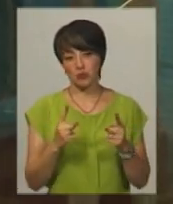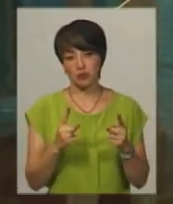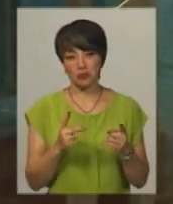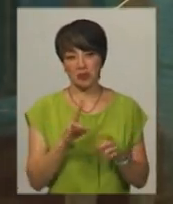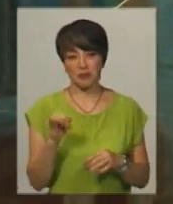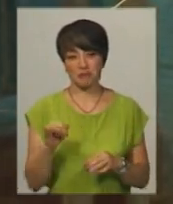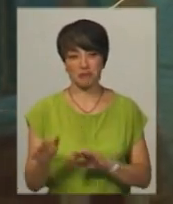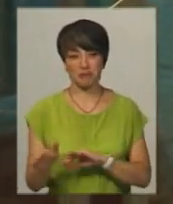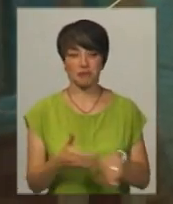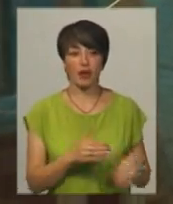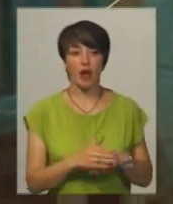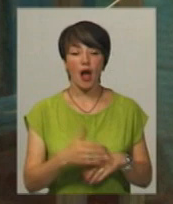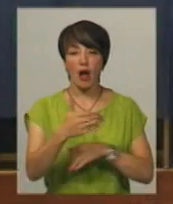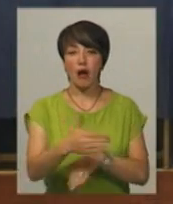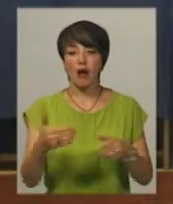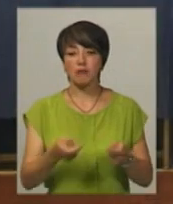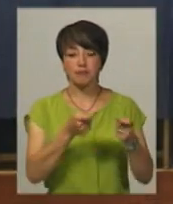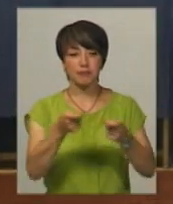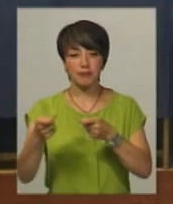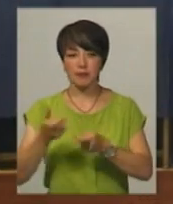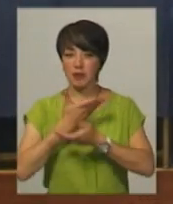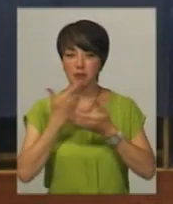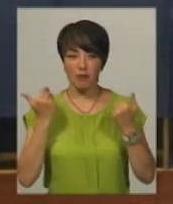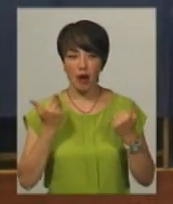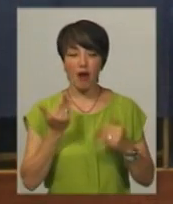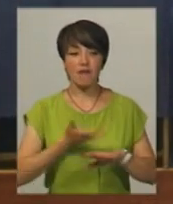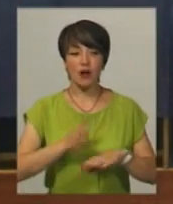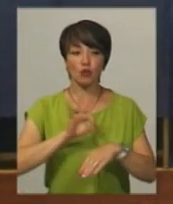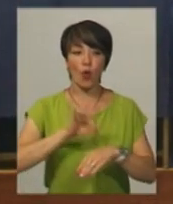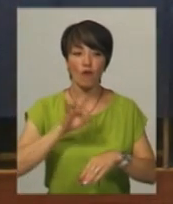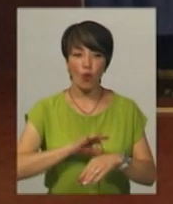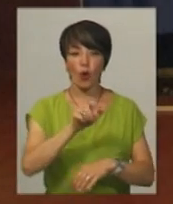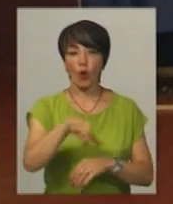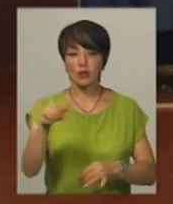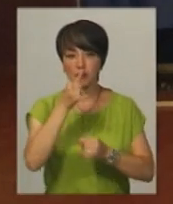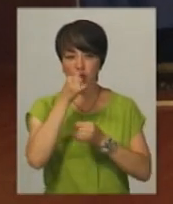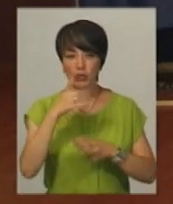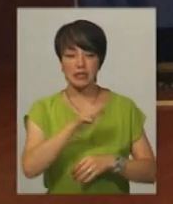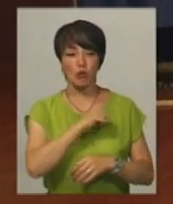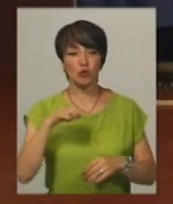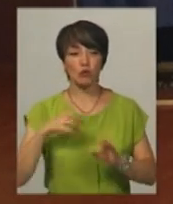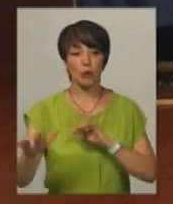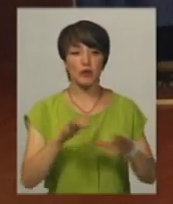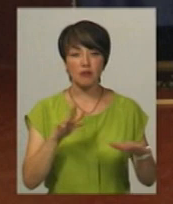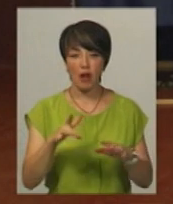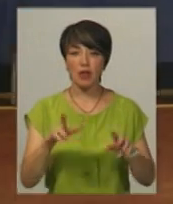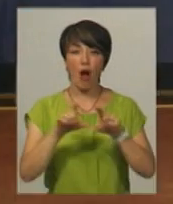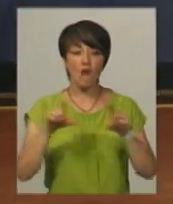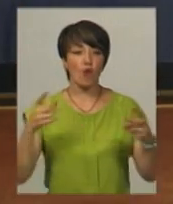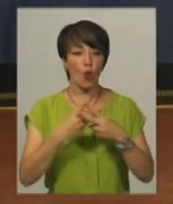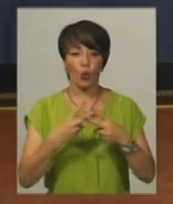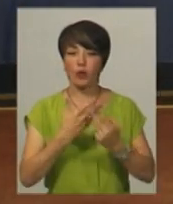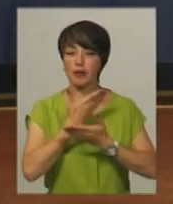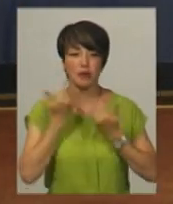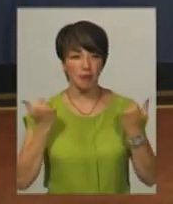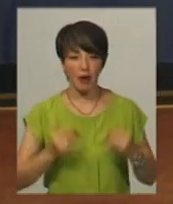Переносну скриньку не застосовували, каже Дмитро Федак. Оскільки важко хворих і осіб, котрі не змогли самостійно пересуватися, у колонії немає. На